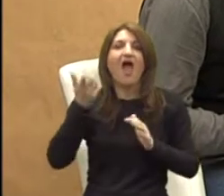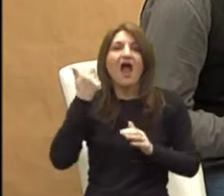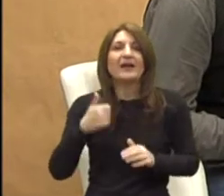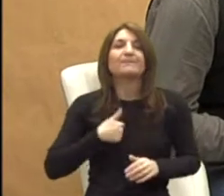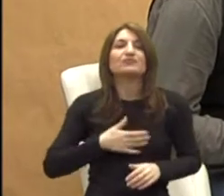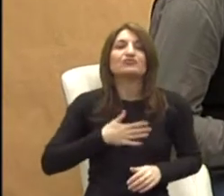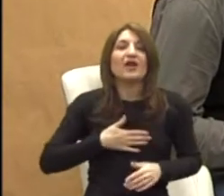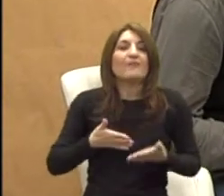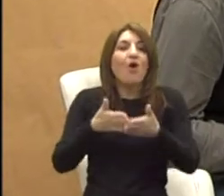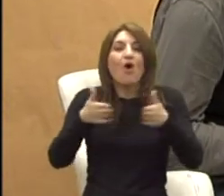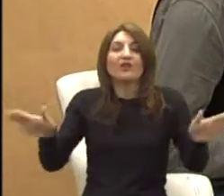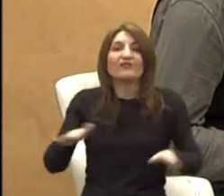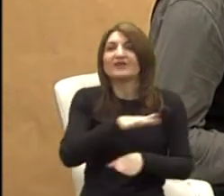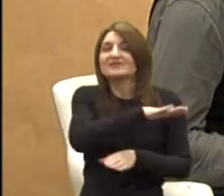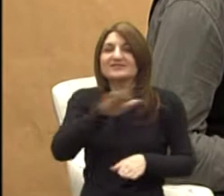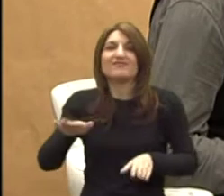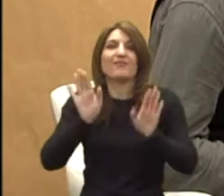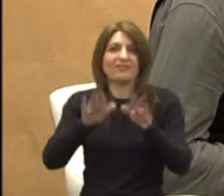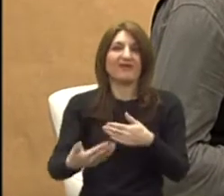biti otvoreni za sve i svima pružiti priliku.